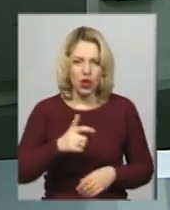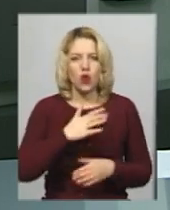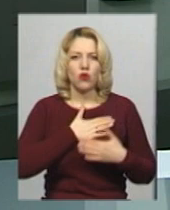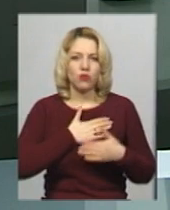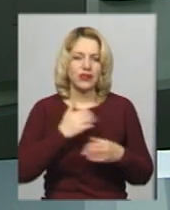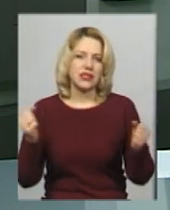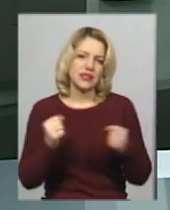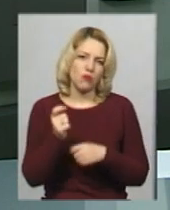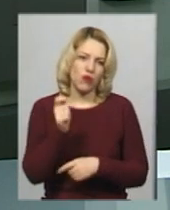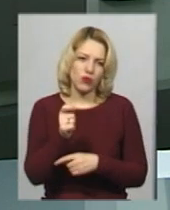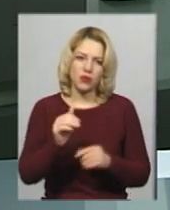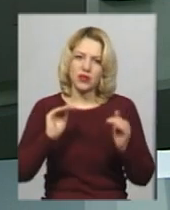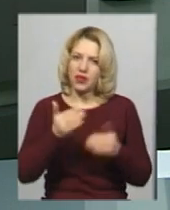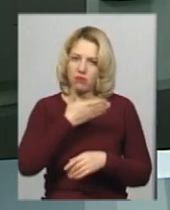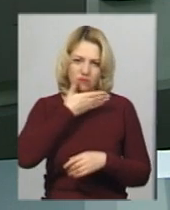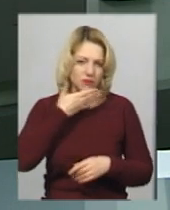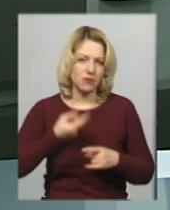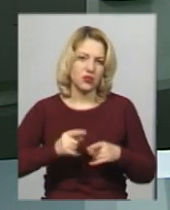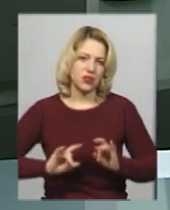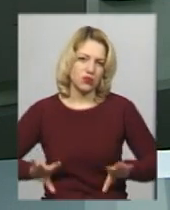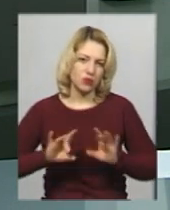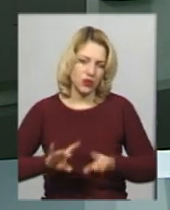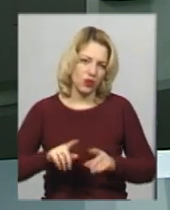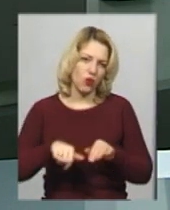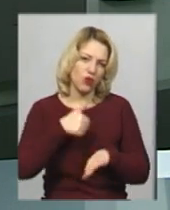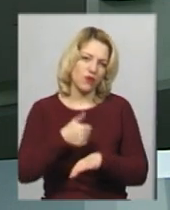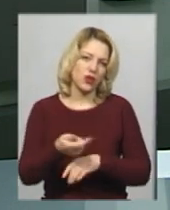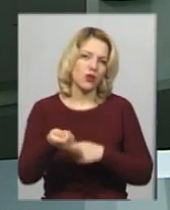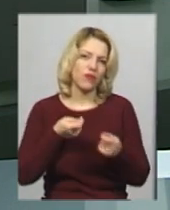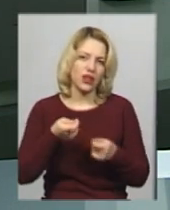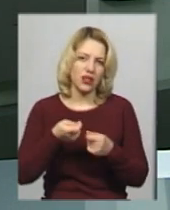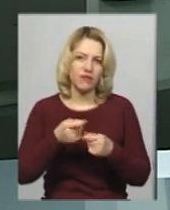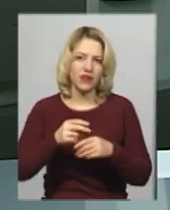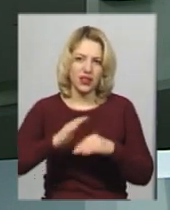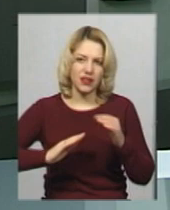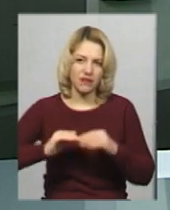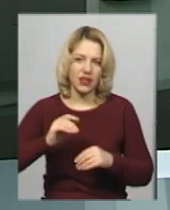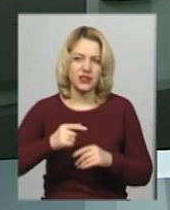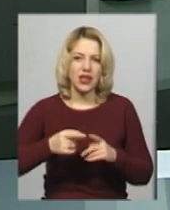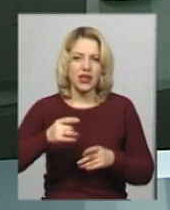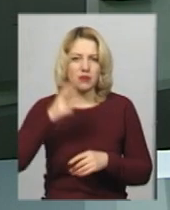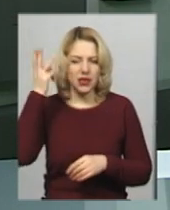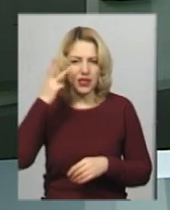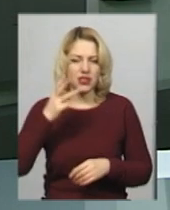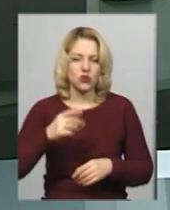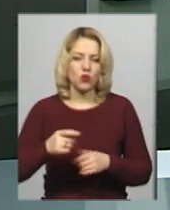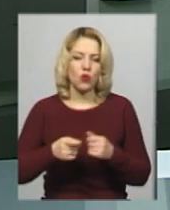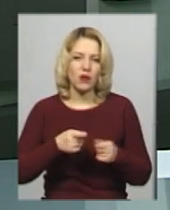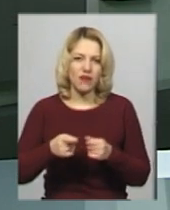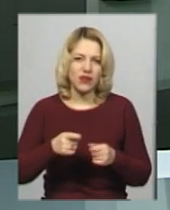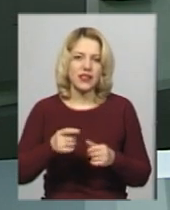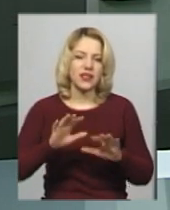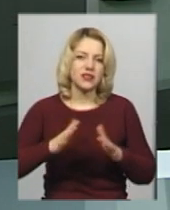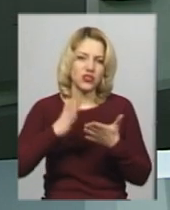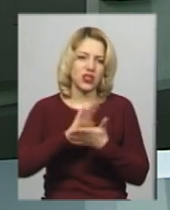зимової рибалки менше не стало. Про це каже головний фахівець відділу цивільного захисту Хмельницького міськрайонного управління надзвичайних